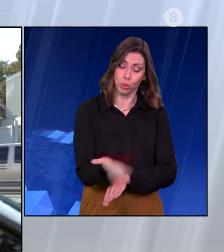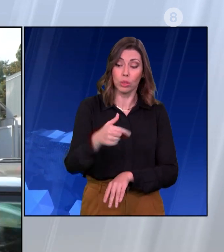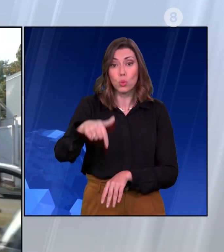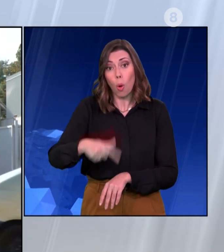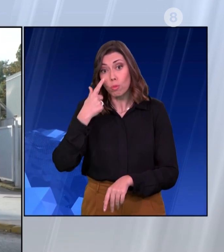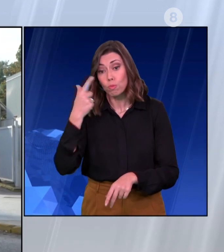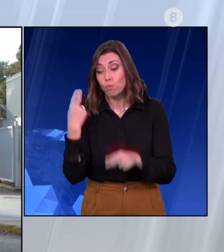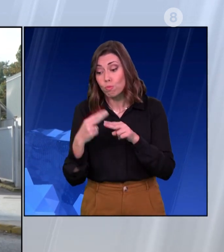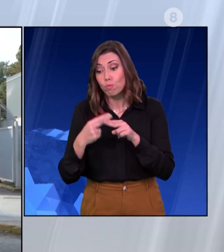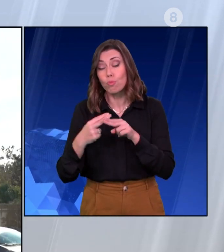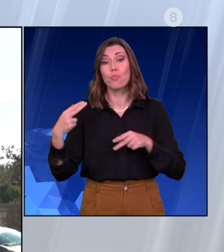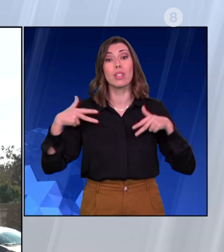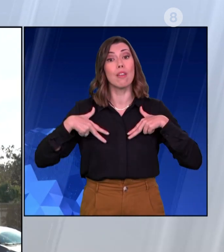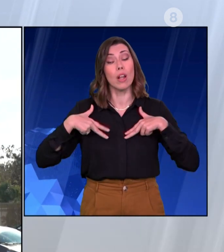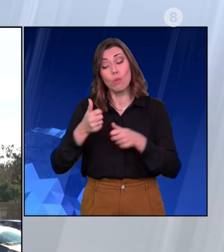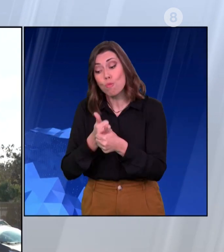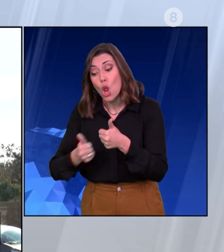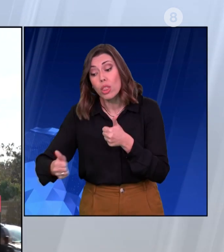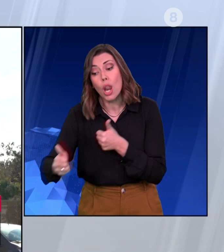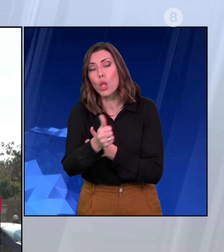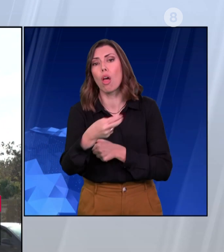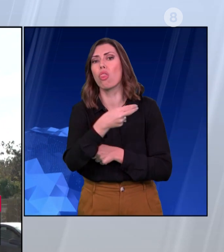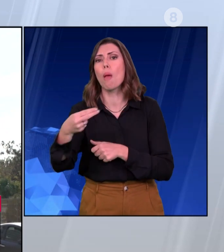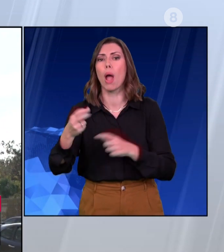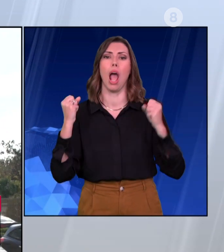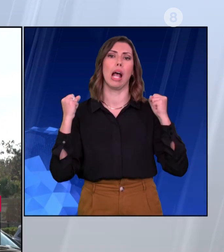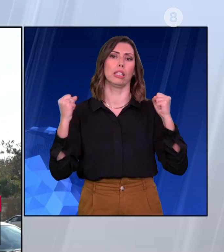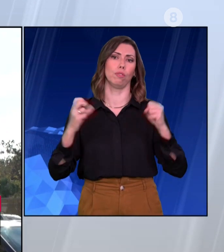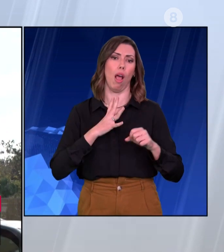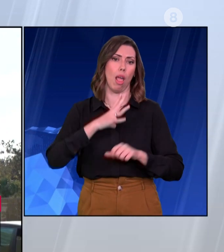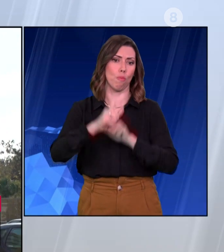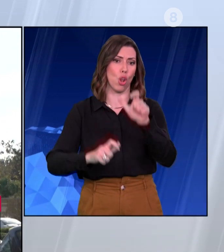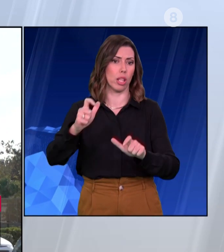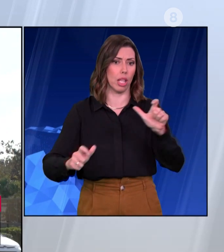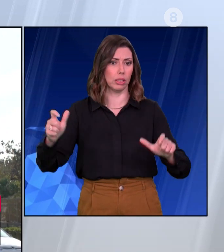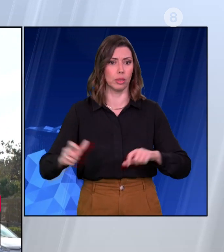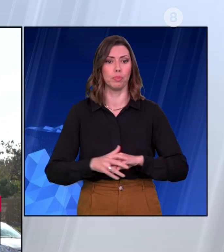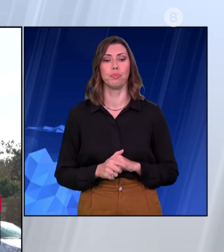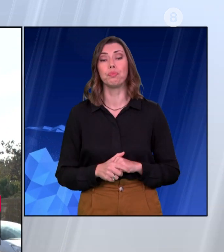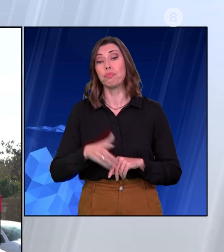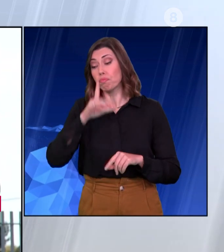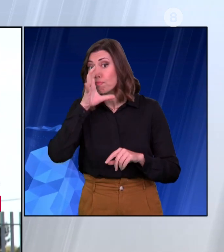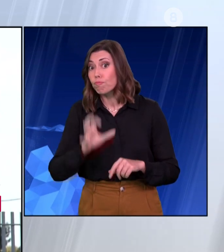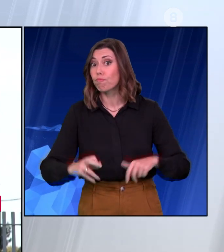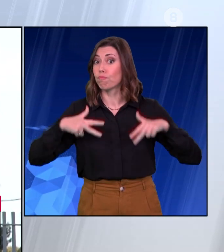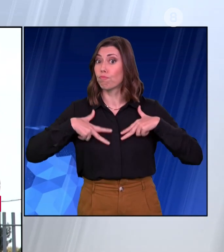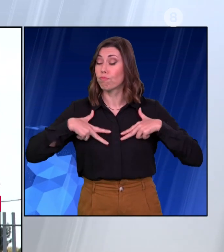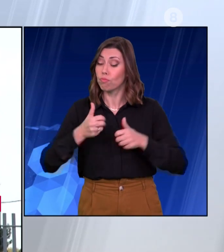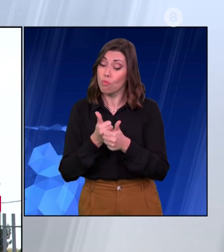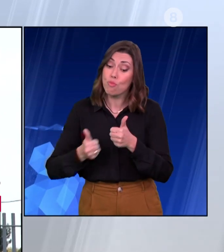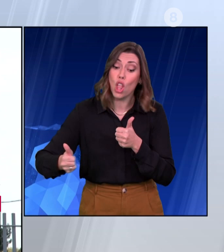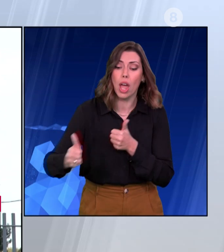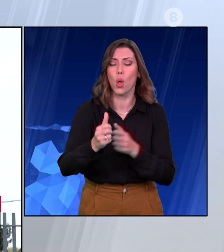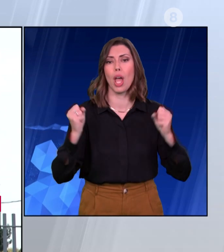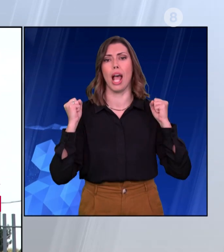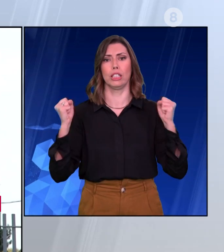ζητήματα της ασφάλειας των πολιτών. Η ασφάλεια έχει αναδειχθεί σε ένα από τους βασικούς στόχους της κυβέρνησης. Αυτό θα προσπαθήσουμε να